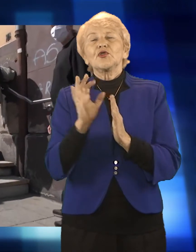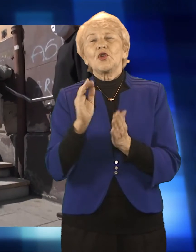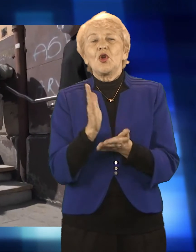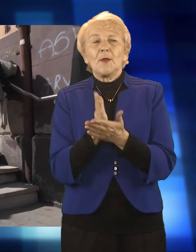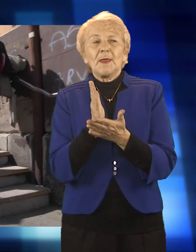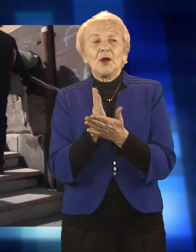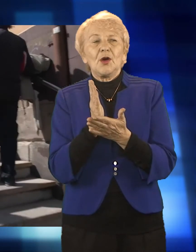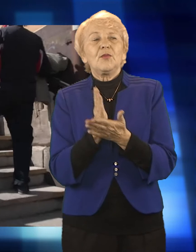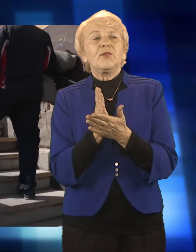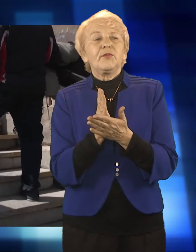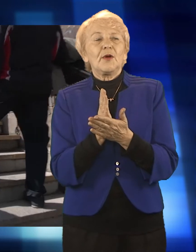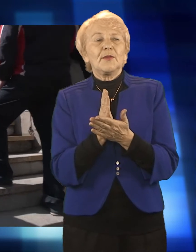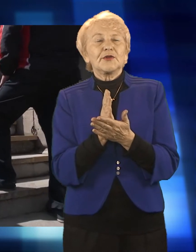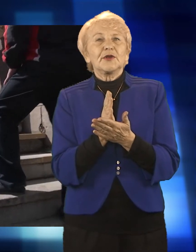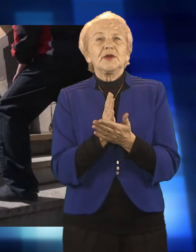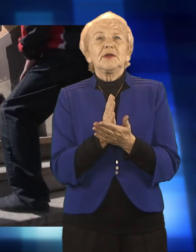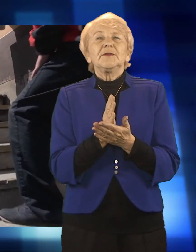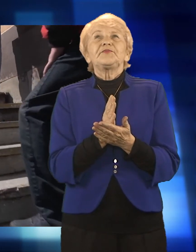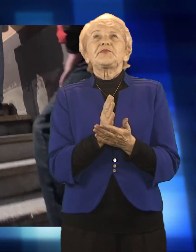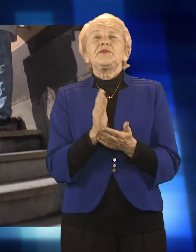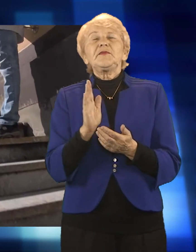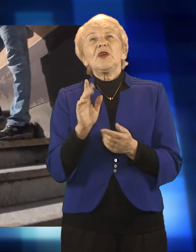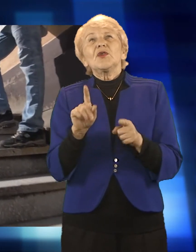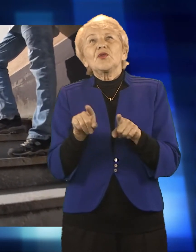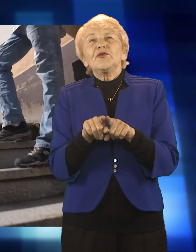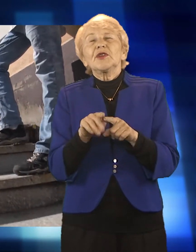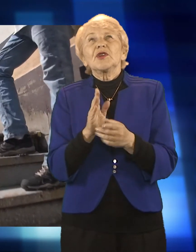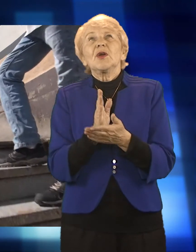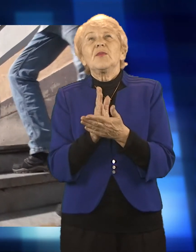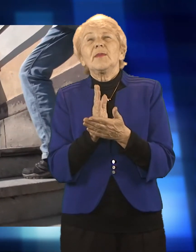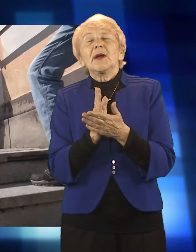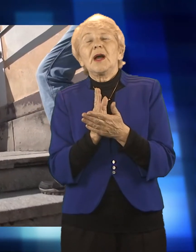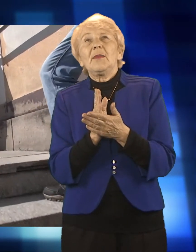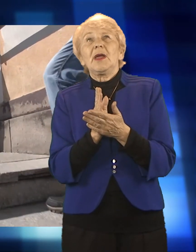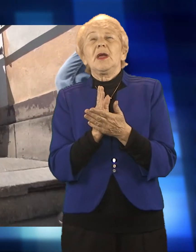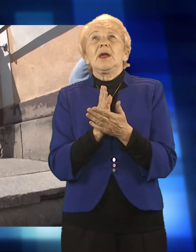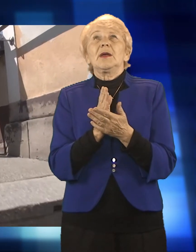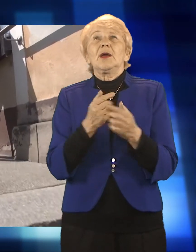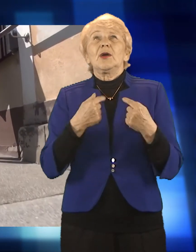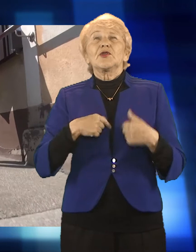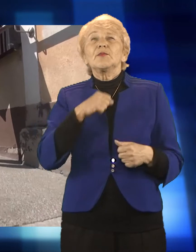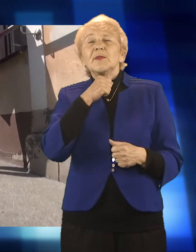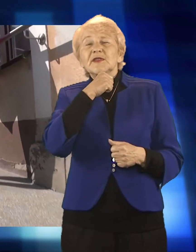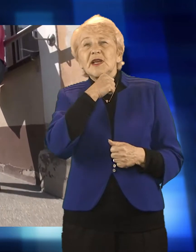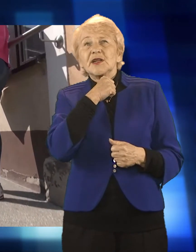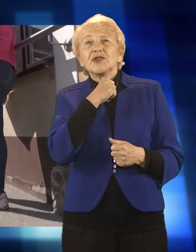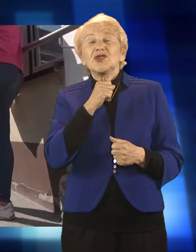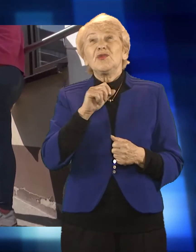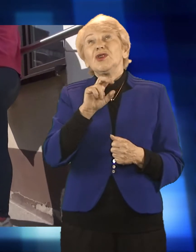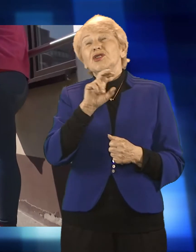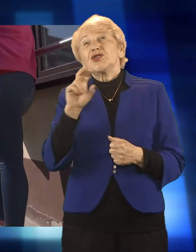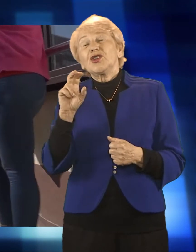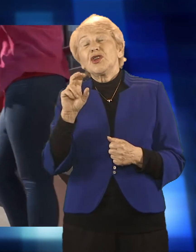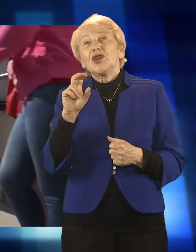80. Najczęściej są to osoby starsze i samotne, które nie mogą samodzielnie wyjść do sklepu czy apteki, ale czasem pracownicy